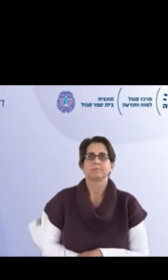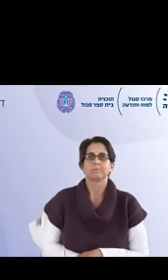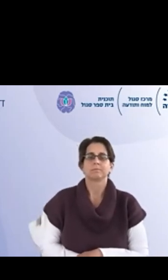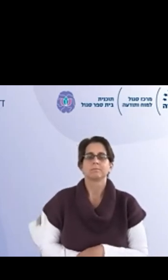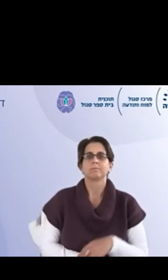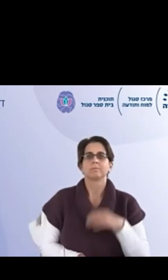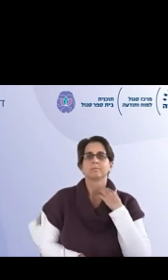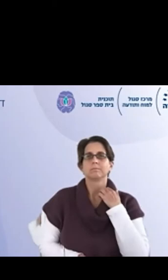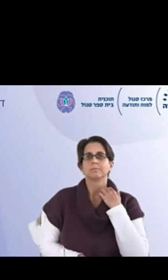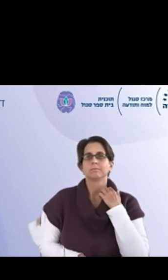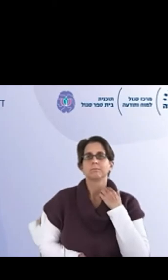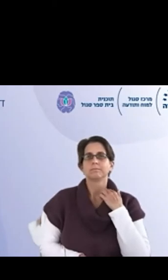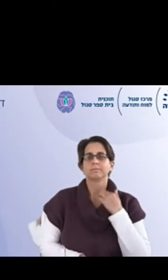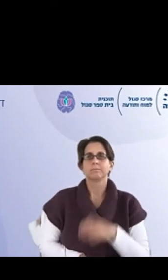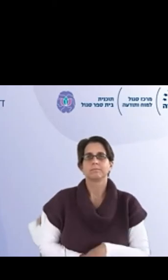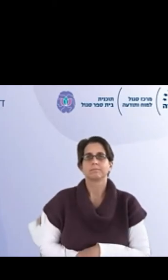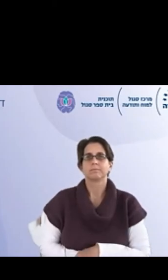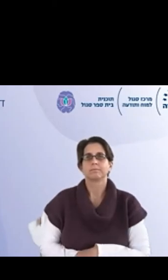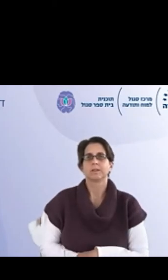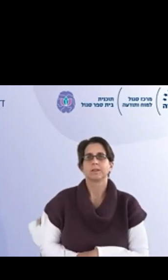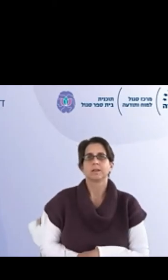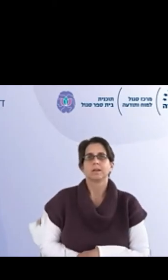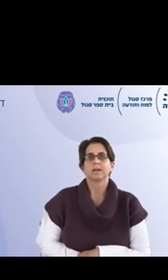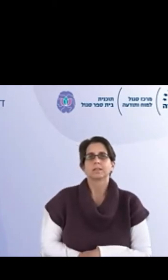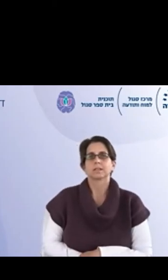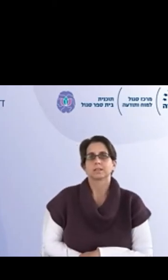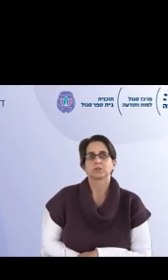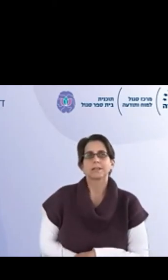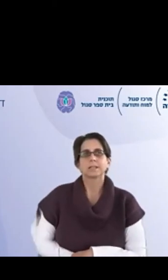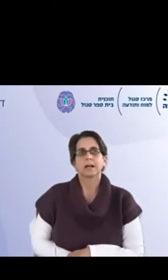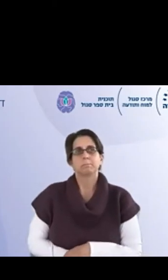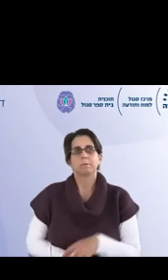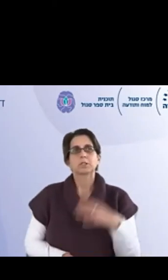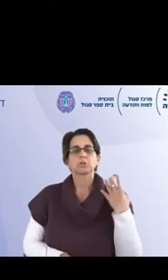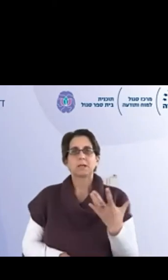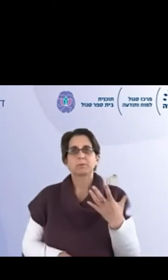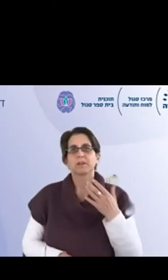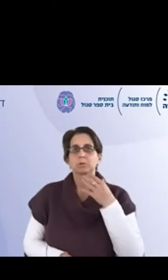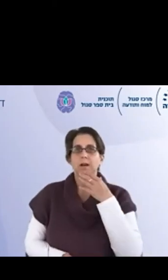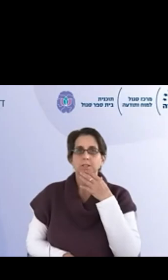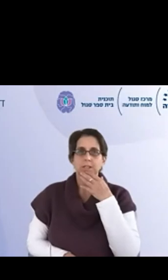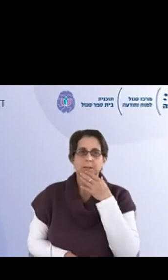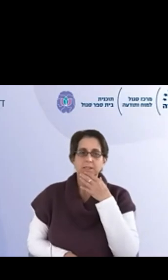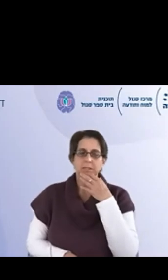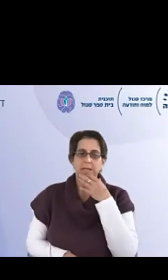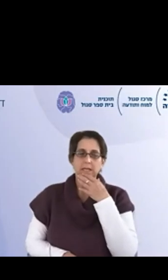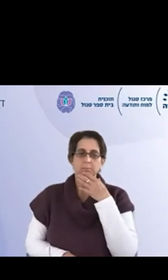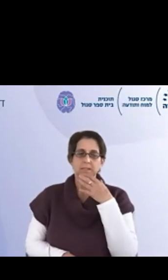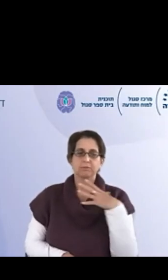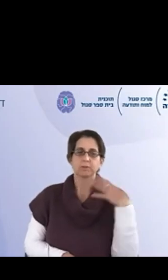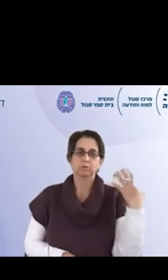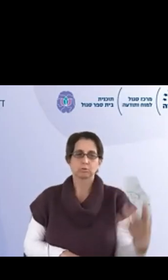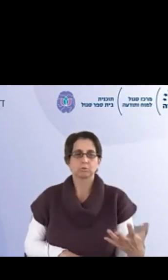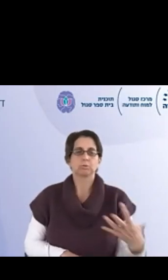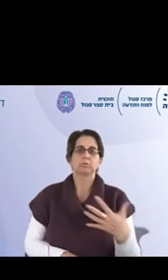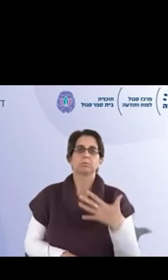והדרך מאוד חשובה, וזה מה שאנחנו עושים. אז תודה, מה שאני שומעת בדברים שלך, זה שאתה בעצם מנהל